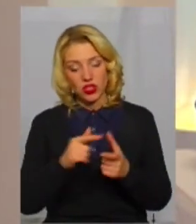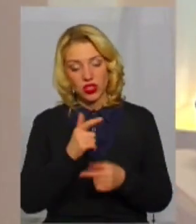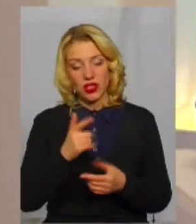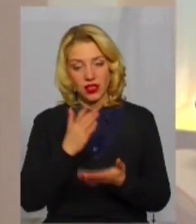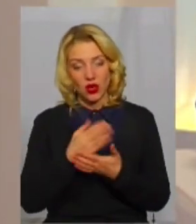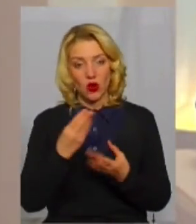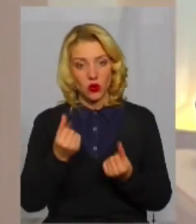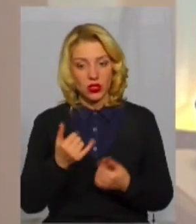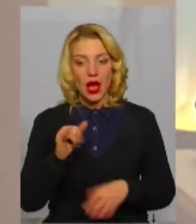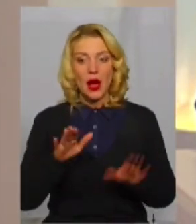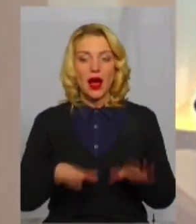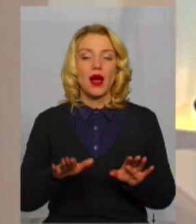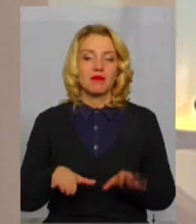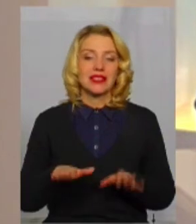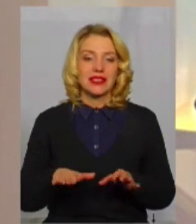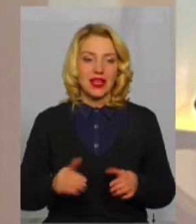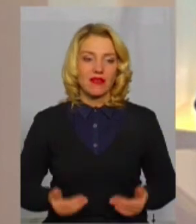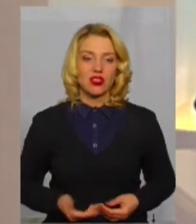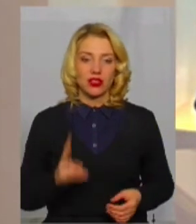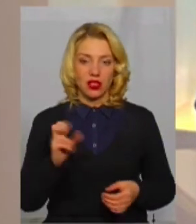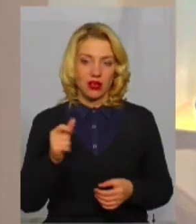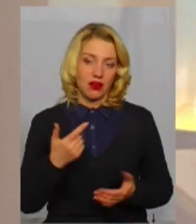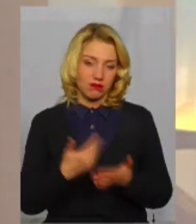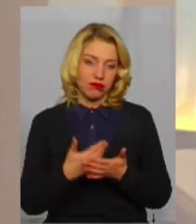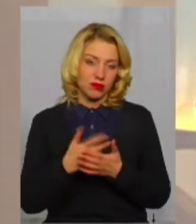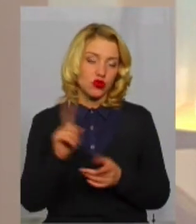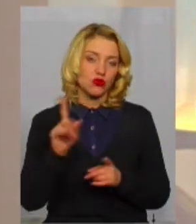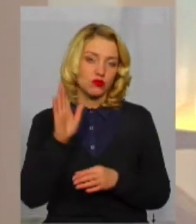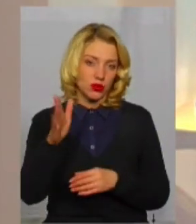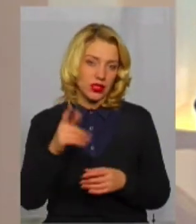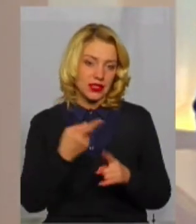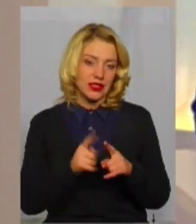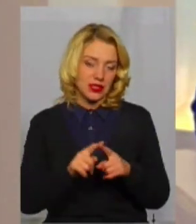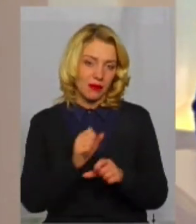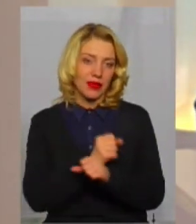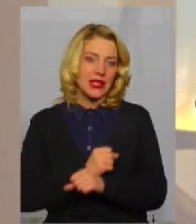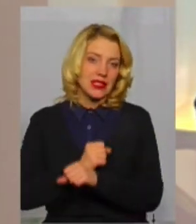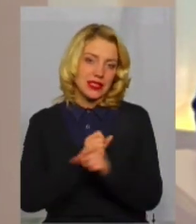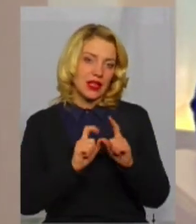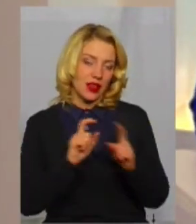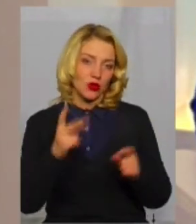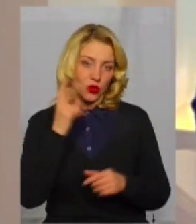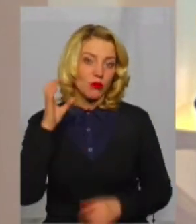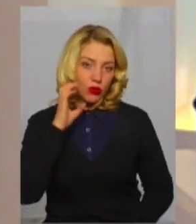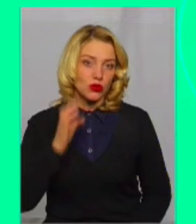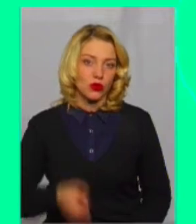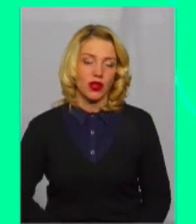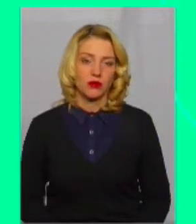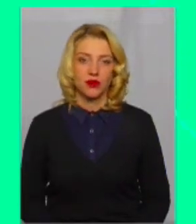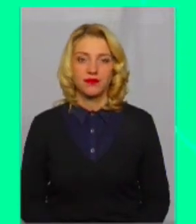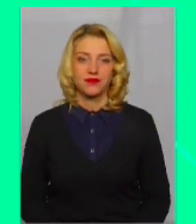висловила припущення стосовно далі долі санаторію. Своє припущення. Давайте послухаємо.